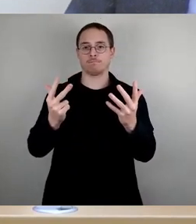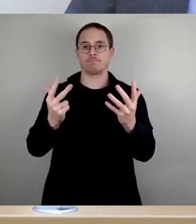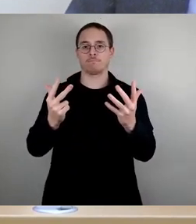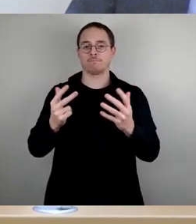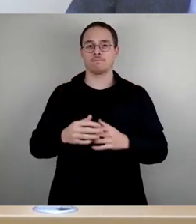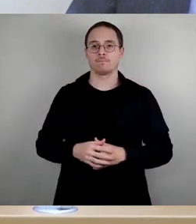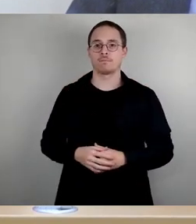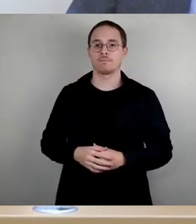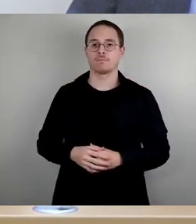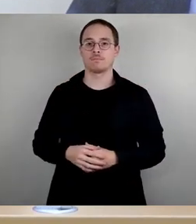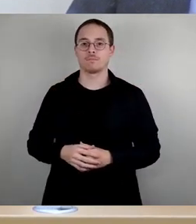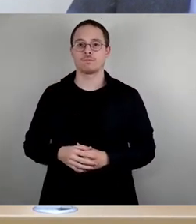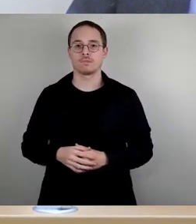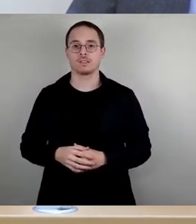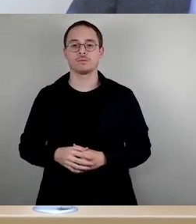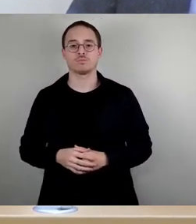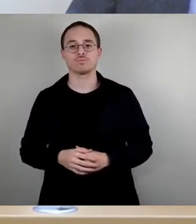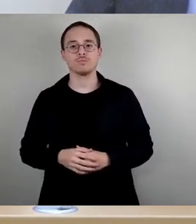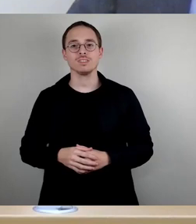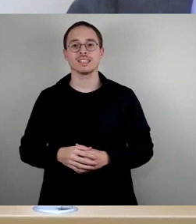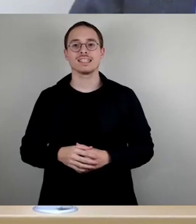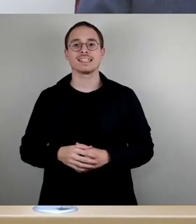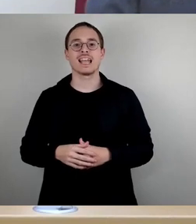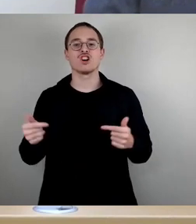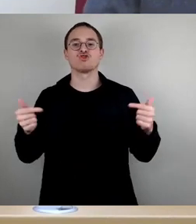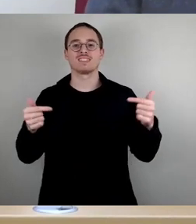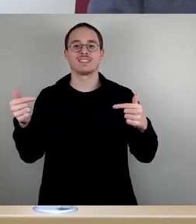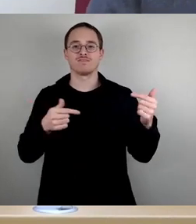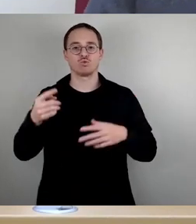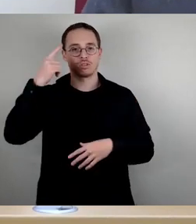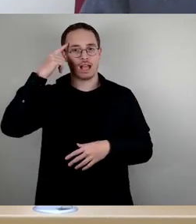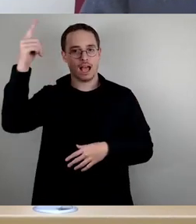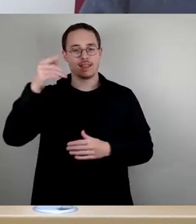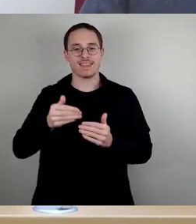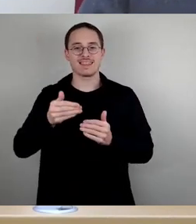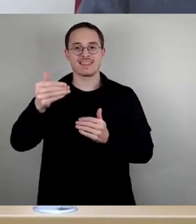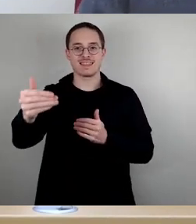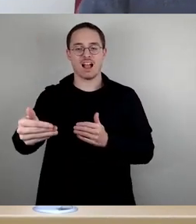Nachwahlmitglied Stiftungsrat Stadtstiftung Dresdner Kreuzkorps. Widerspricht hier jemand der Einigung?